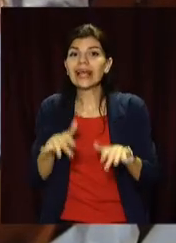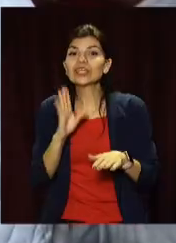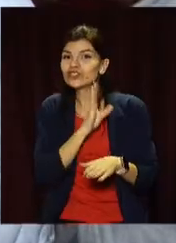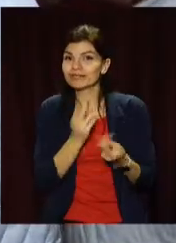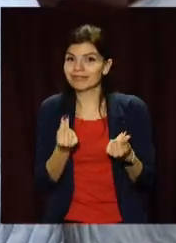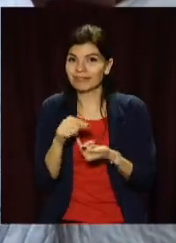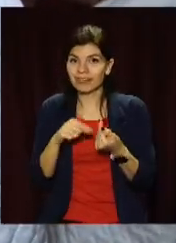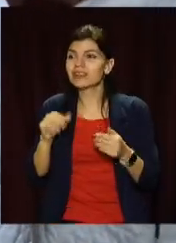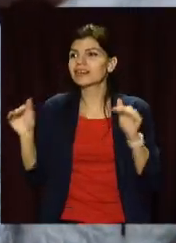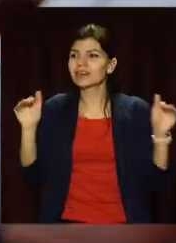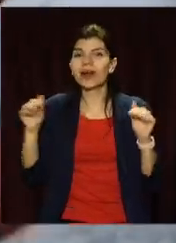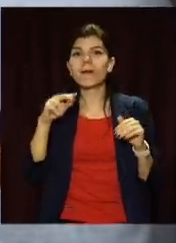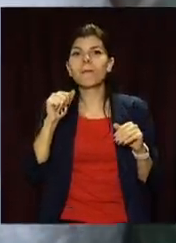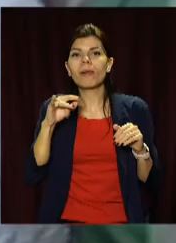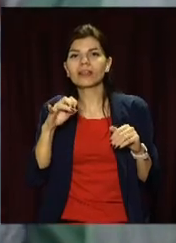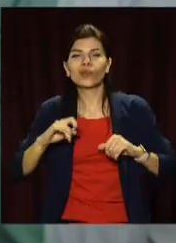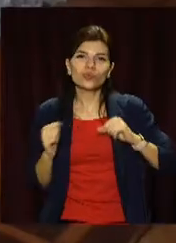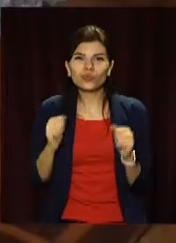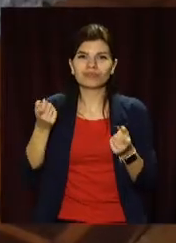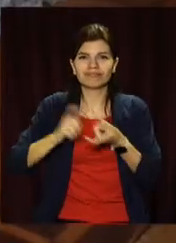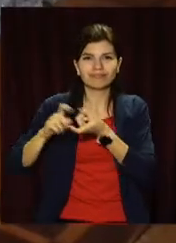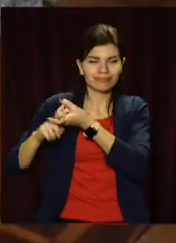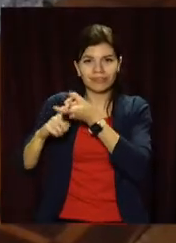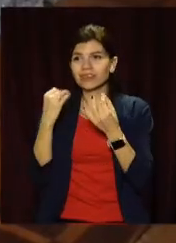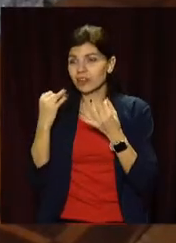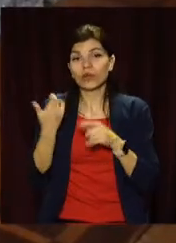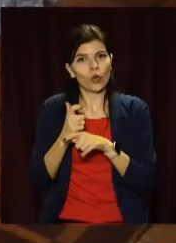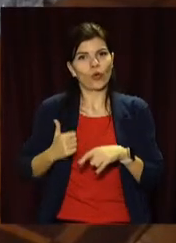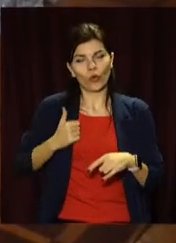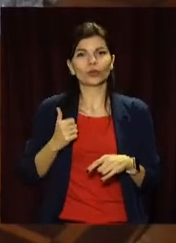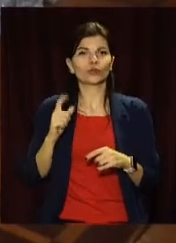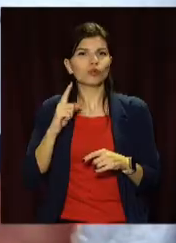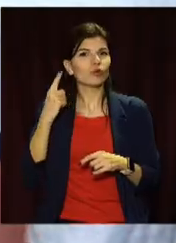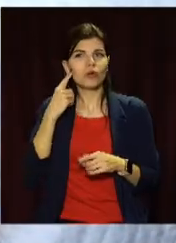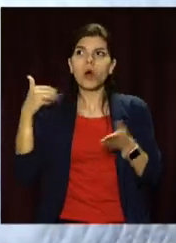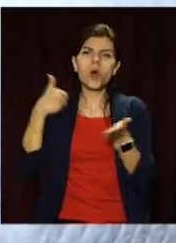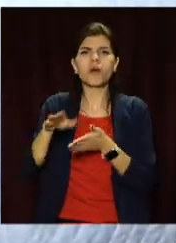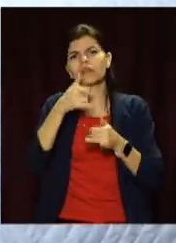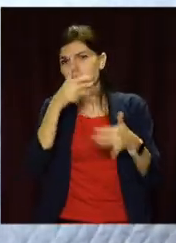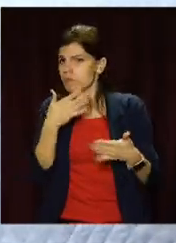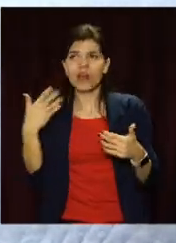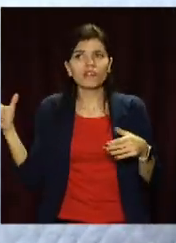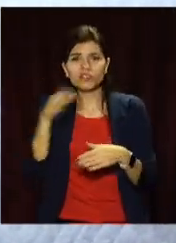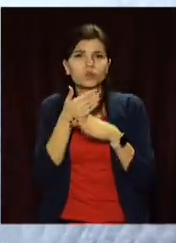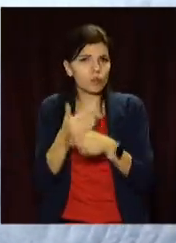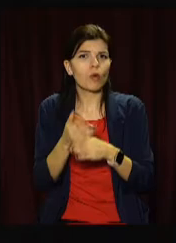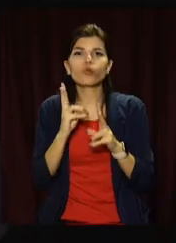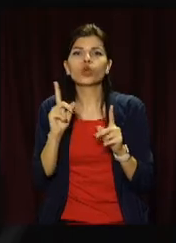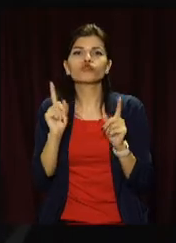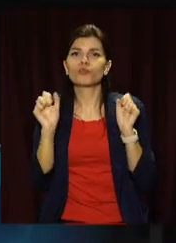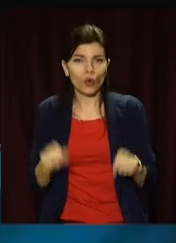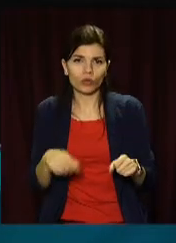залучали і бізнес-партнерів, і друзів. І горді тим, що жодного разу не чули відмов. Допомогли всі, хто чим міг.